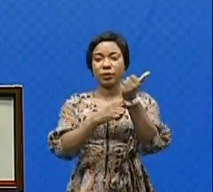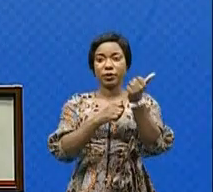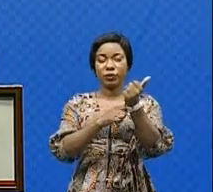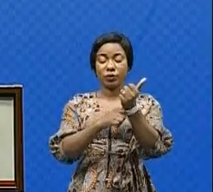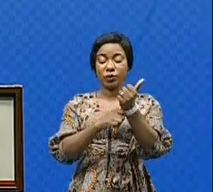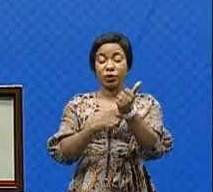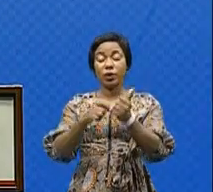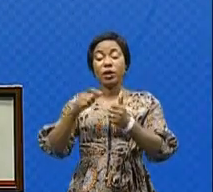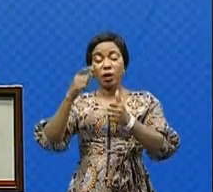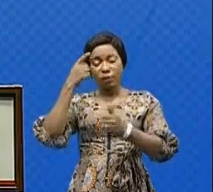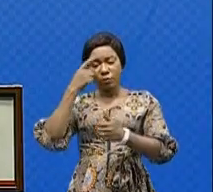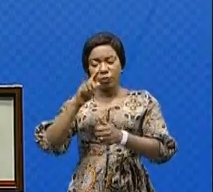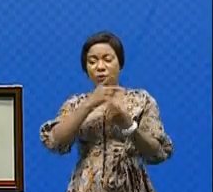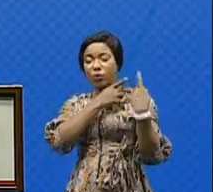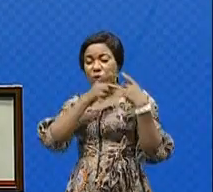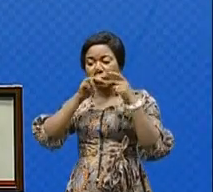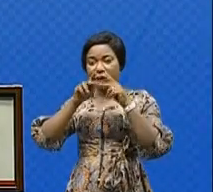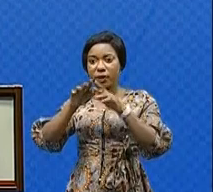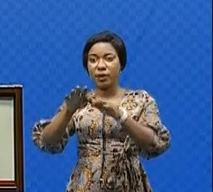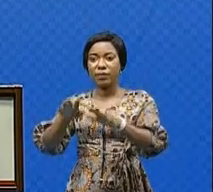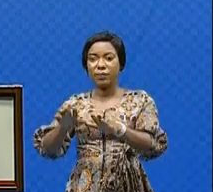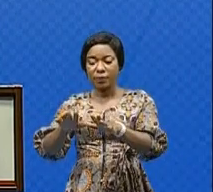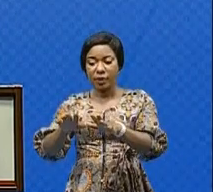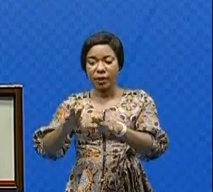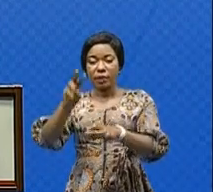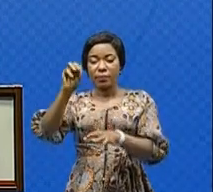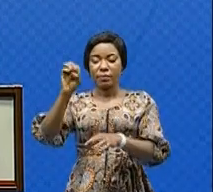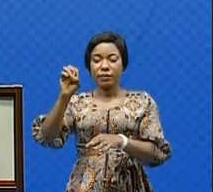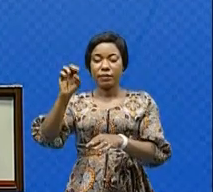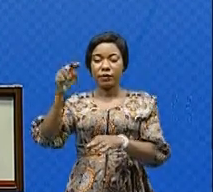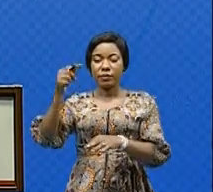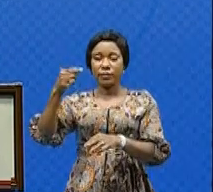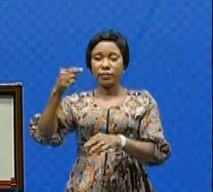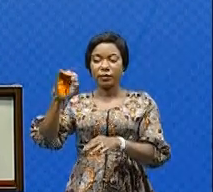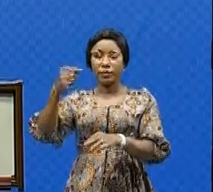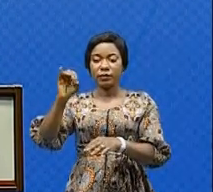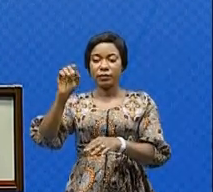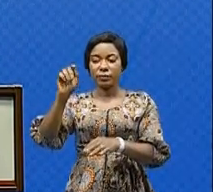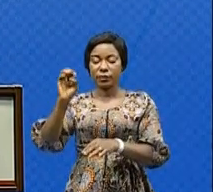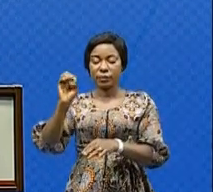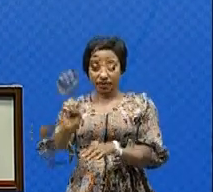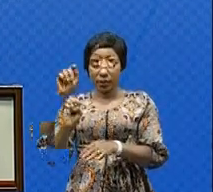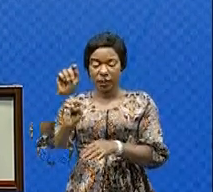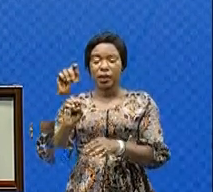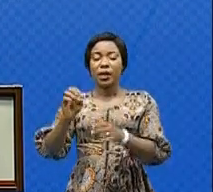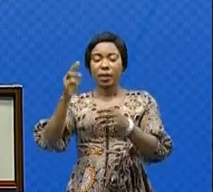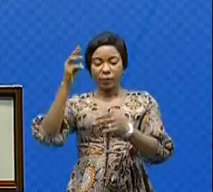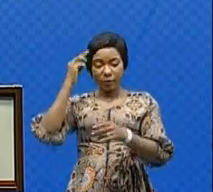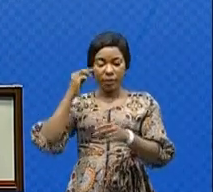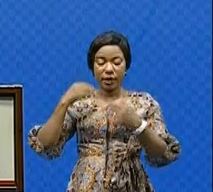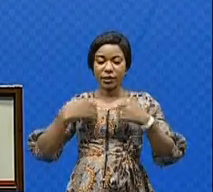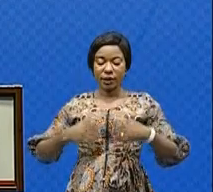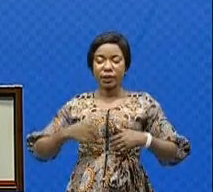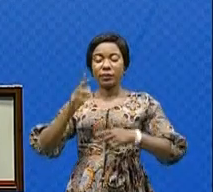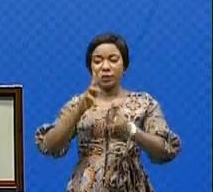S'agissant de l'épidémie de Mendenjit à Banalia, le ministre de la Santé publique, Hygiène et Prévention a